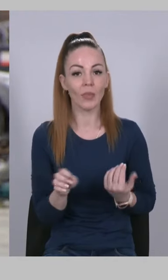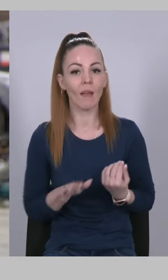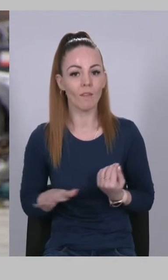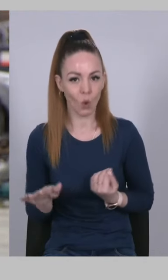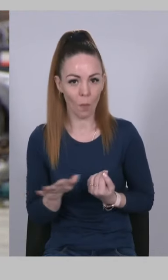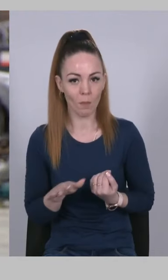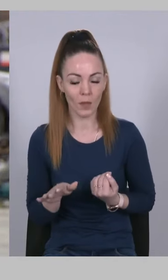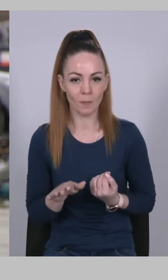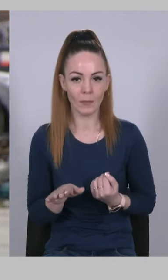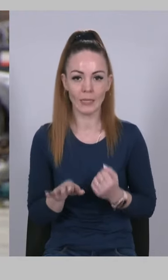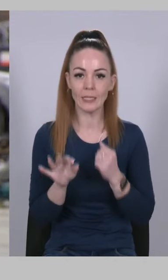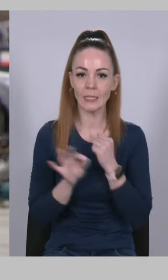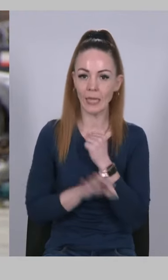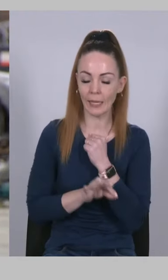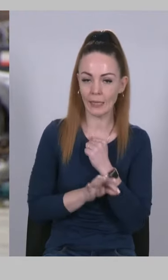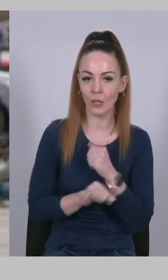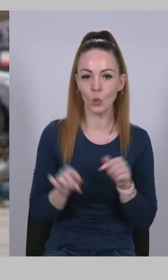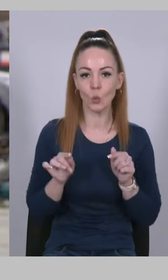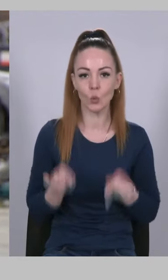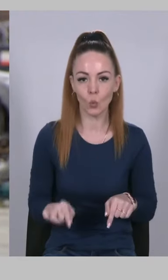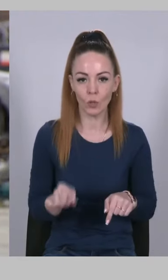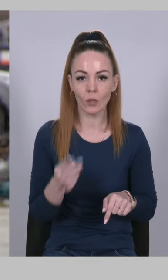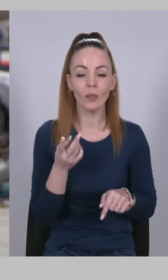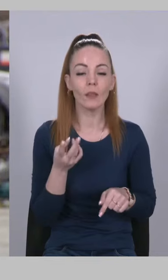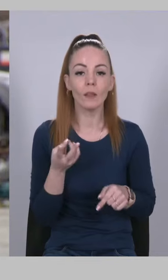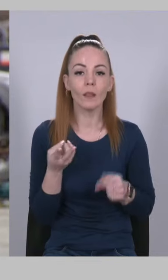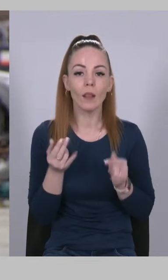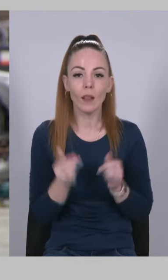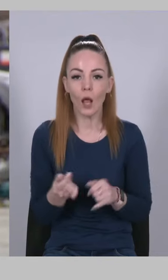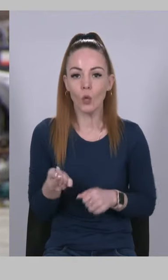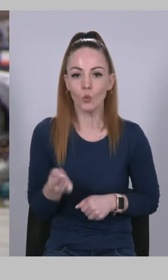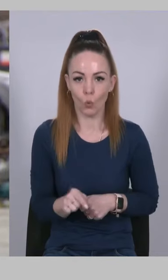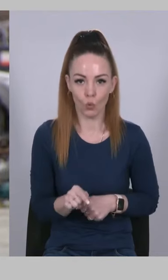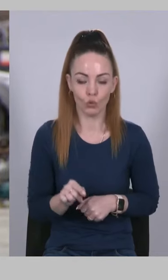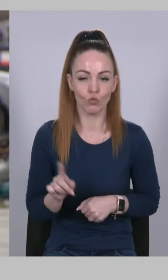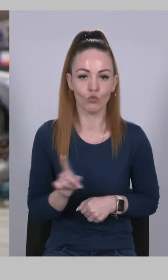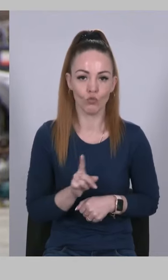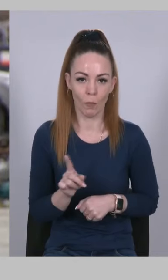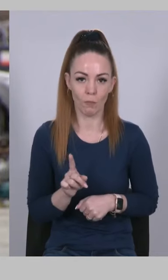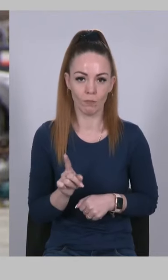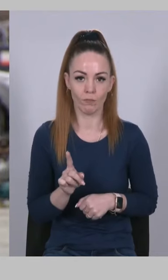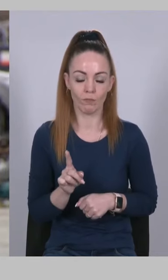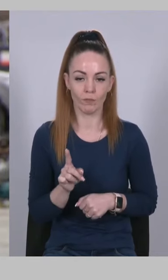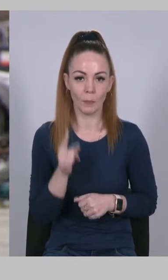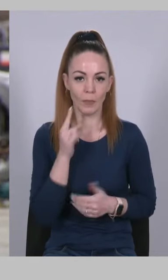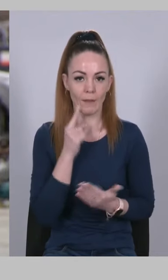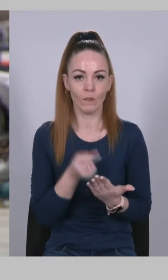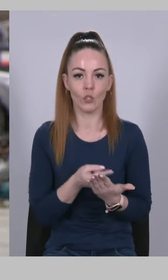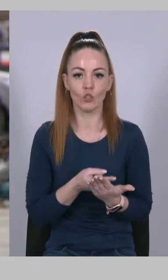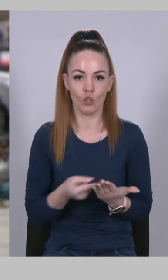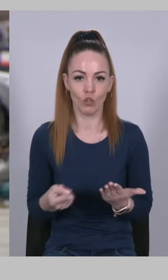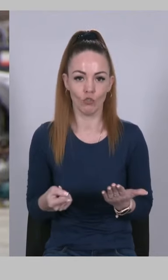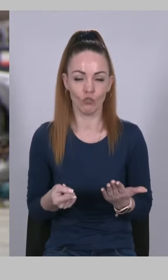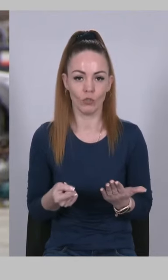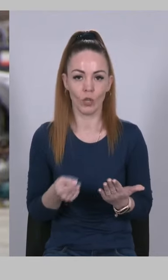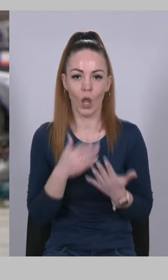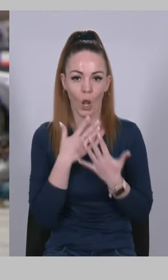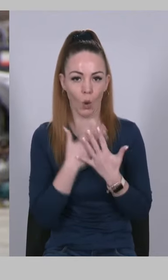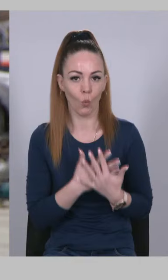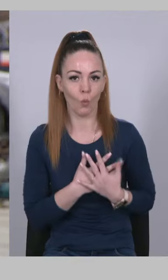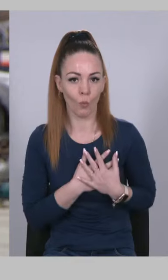Європа, Захід тут для того, щоб відзначити любов.